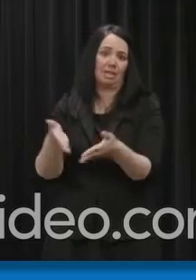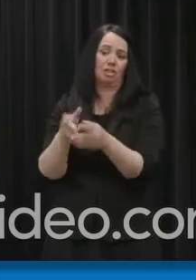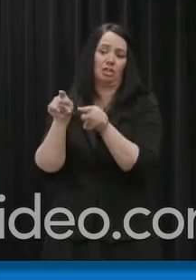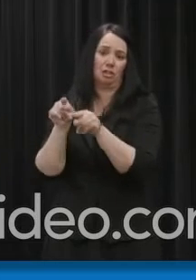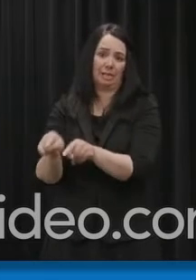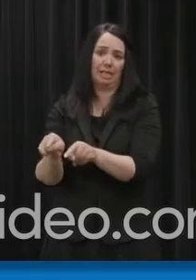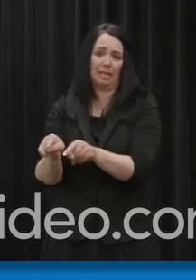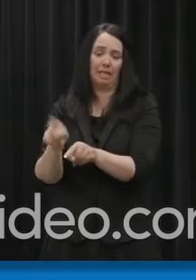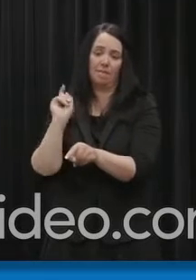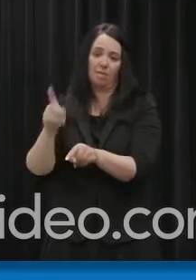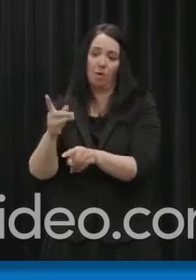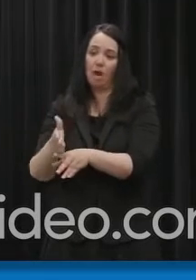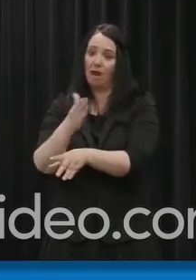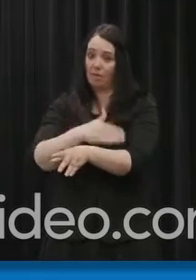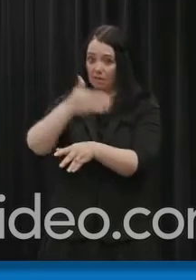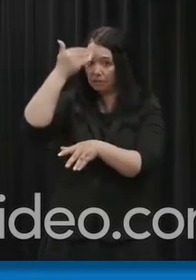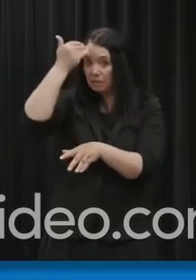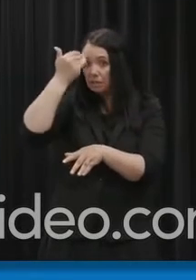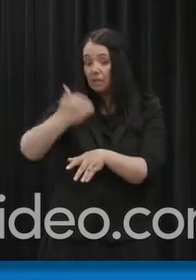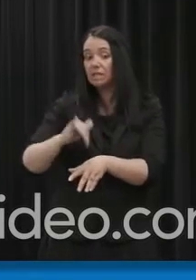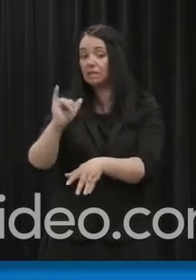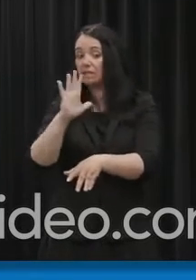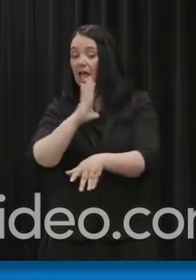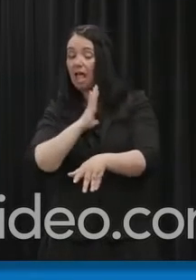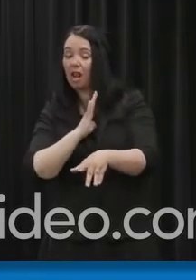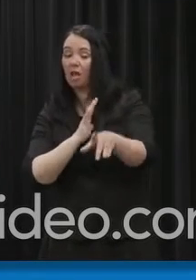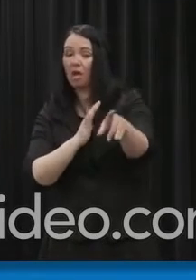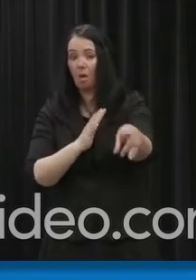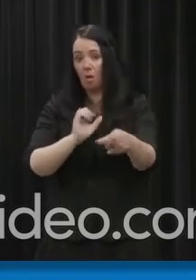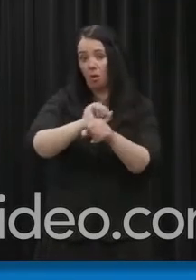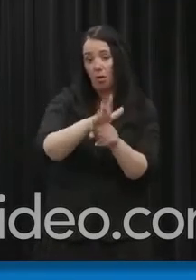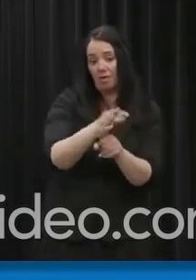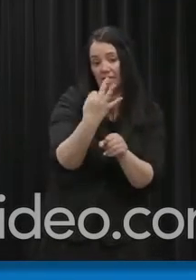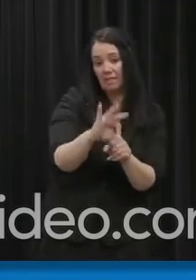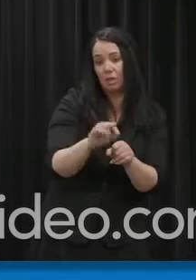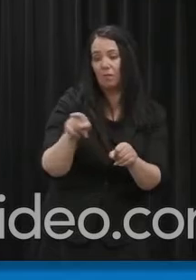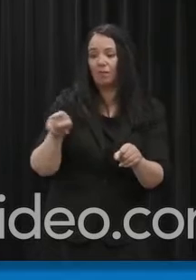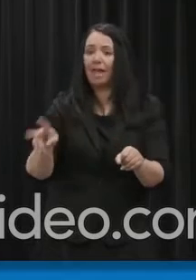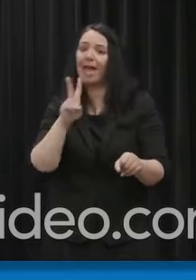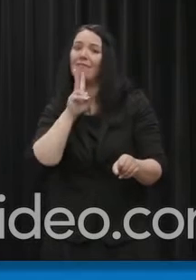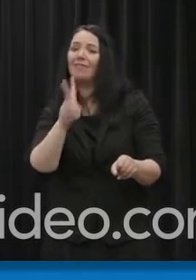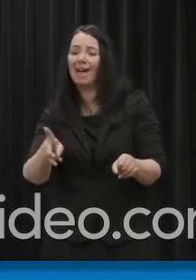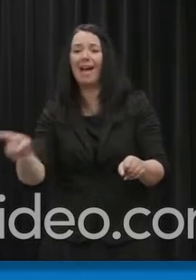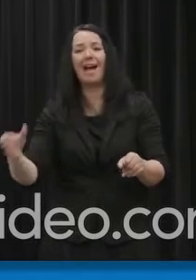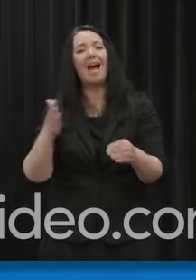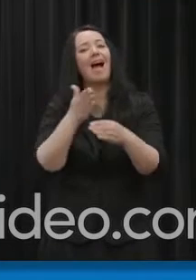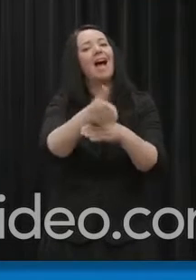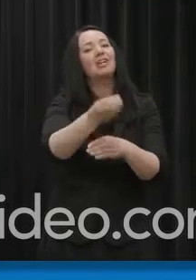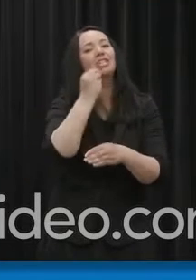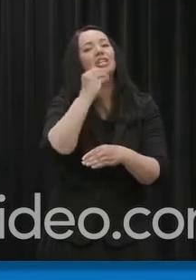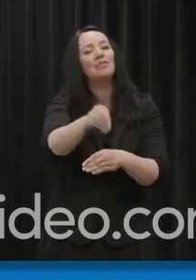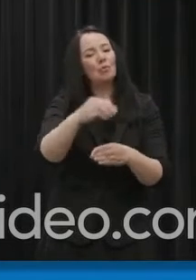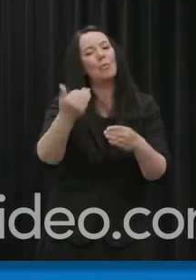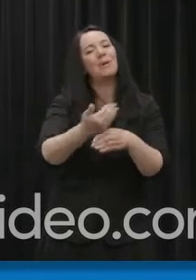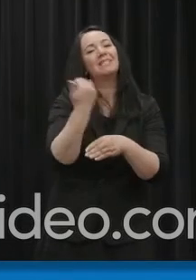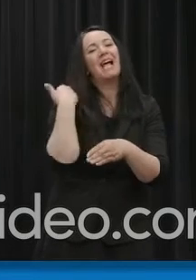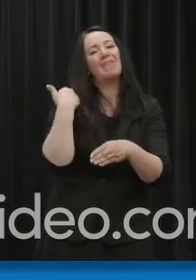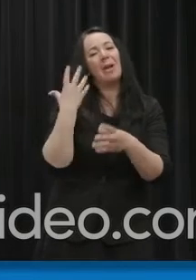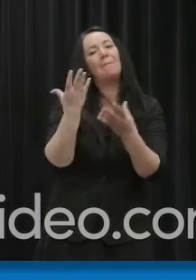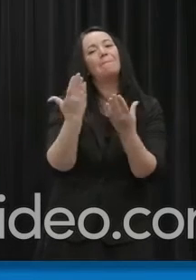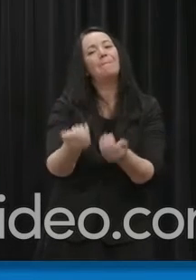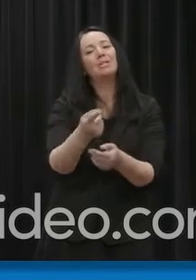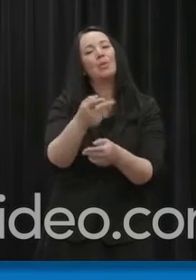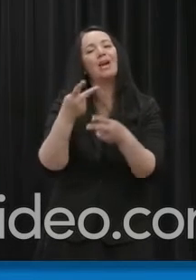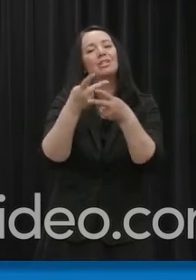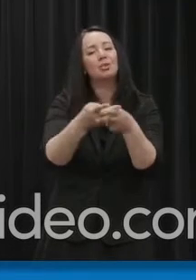il est très important que vous soyez honnête et que vous fassiez part de tous les symptômes que vous avez aux membres du personnel. Ils doivent être prêts